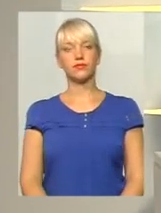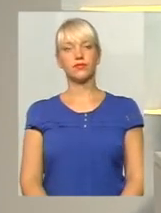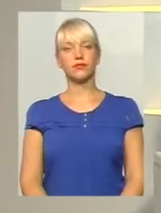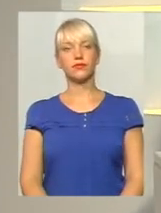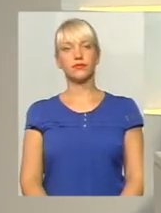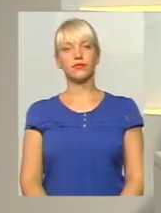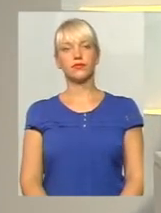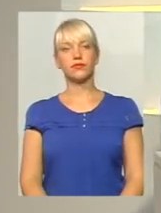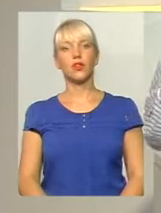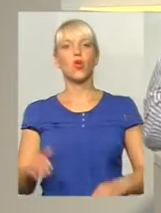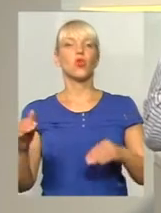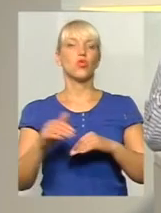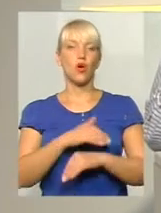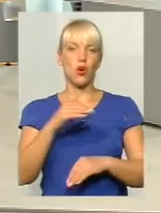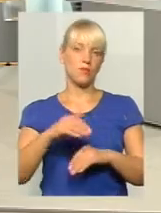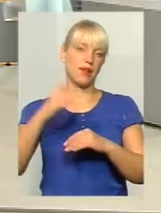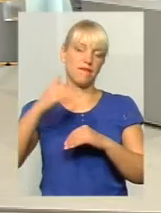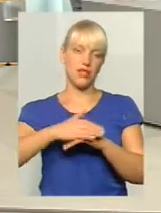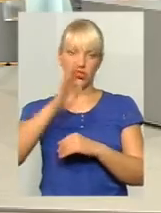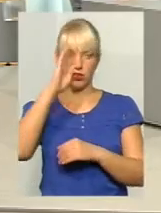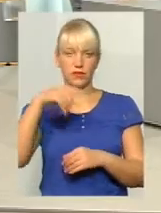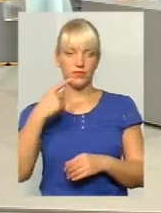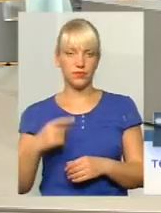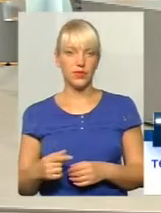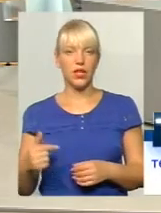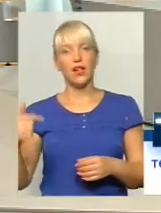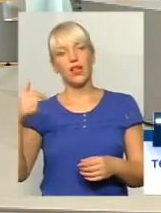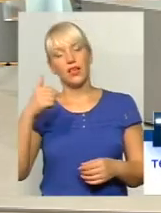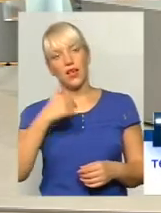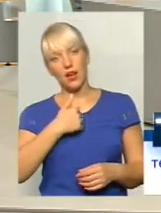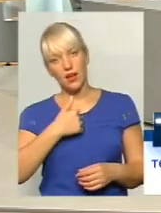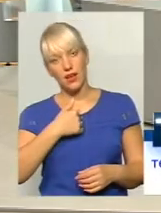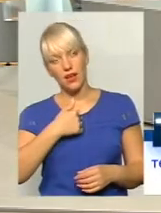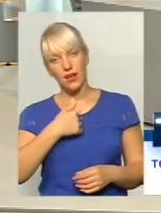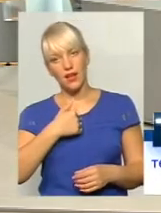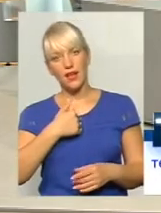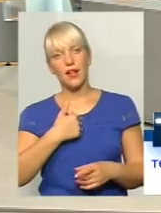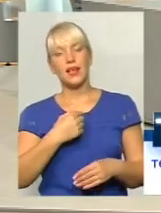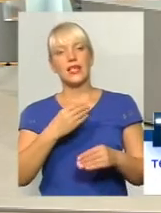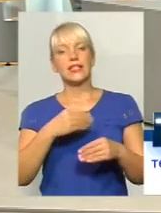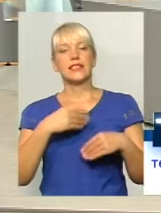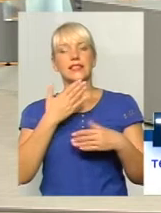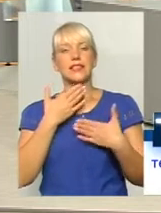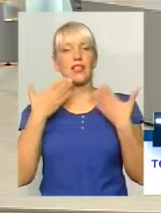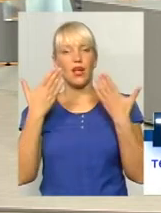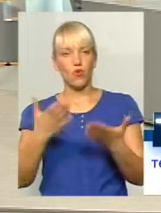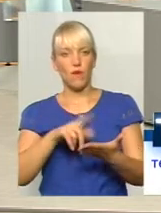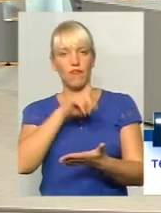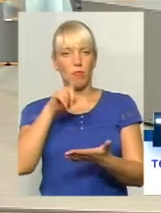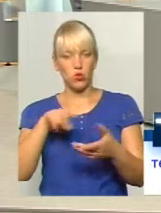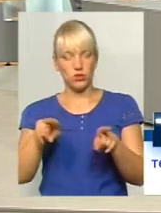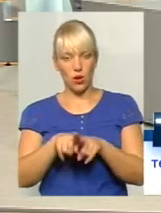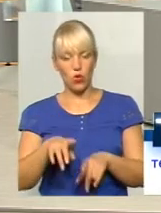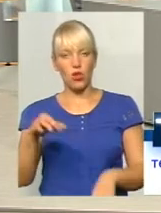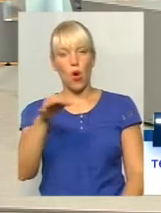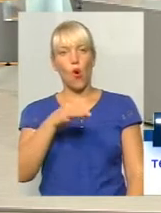Добрий вечір. Добрий вечір. Добрий. Ну, заберемо просто кейс. По Озерний, з